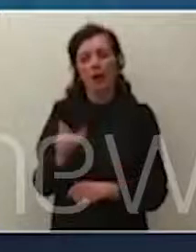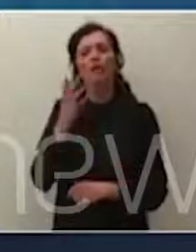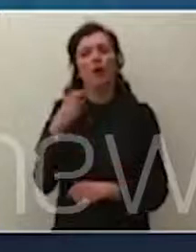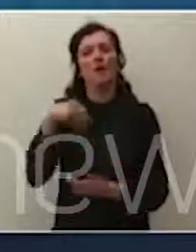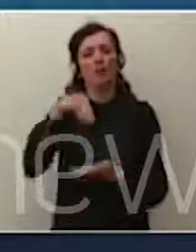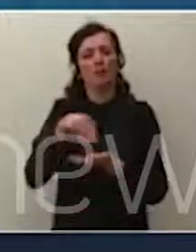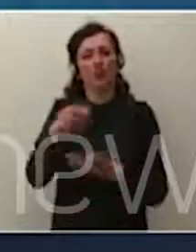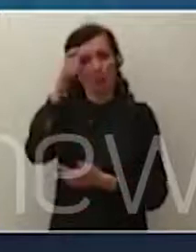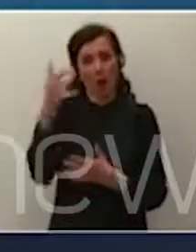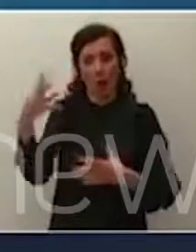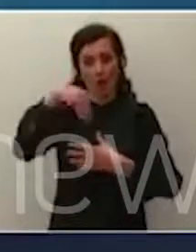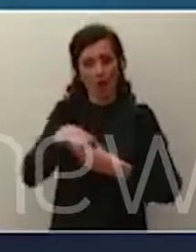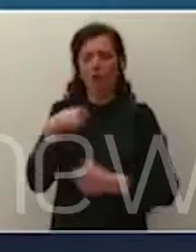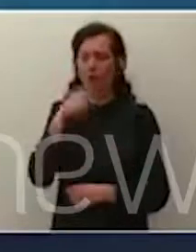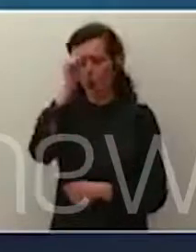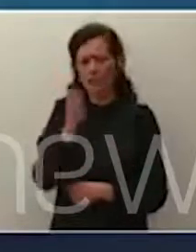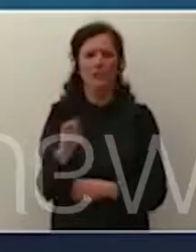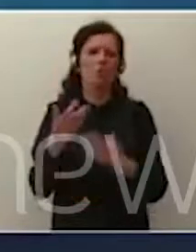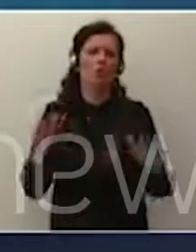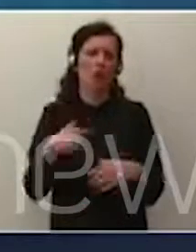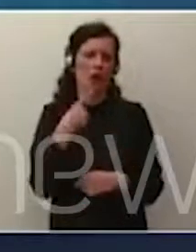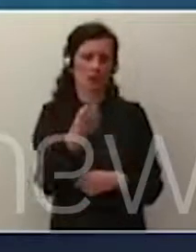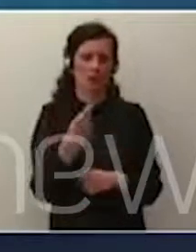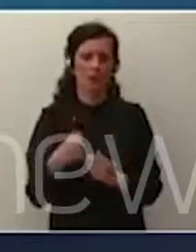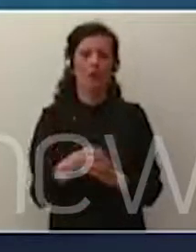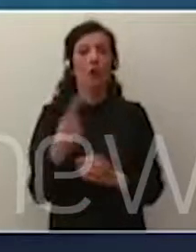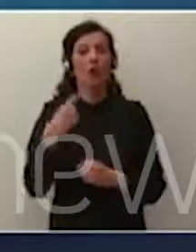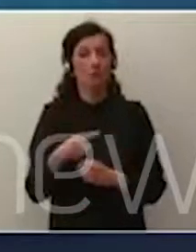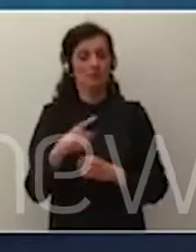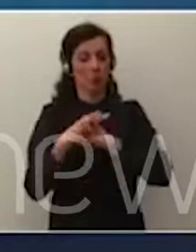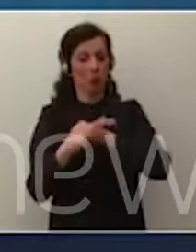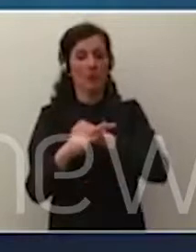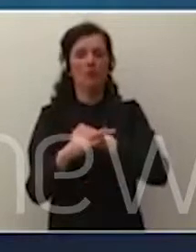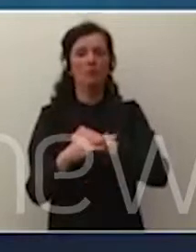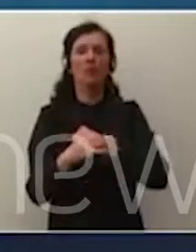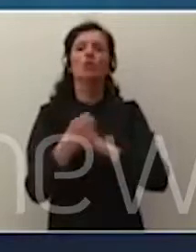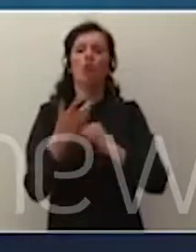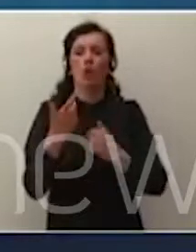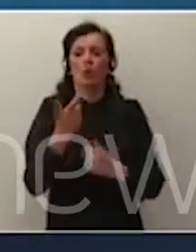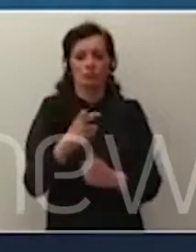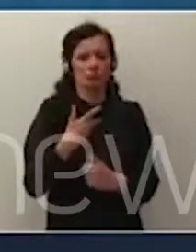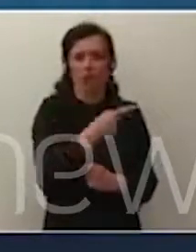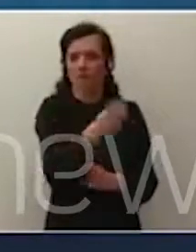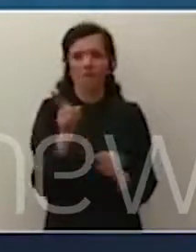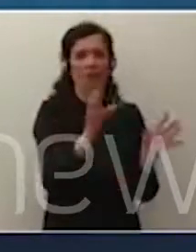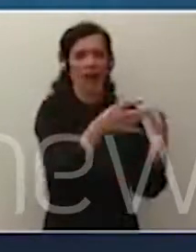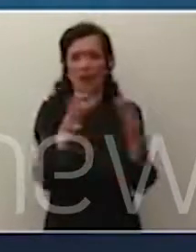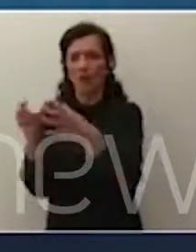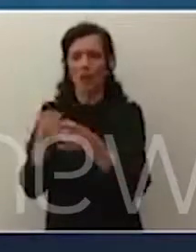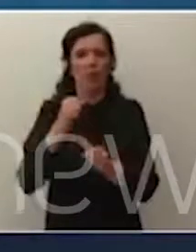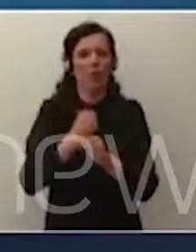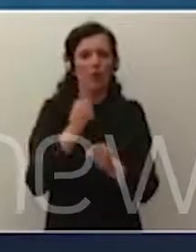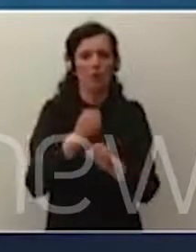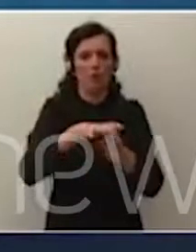Questi provvedenti rispondono al disagio delle categorie, di tanti, di moltissimi operatori, famiglie,